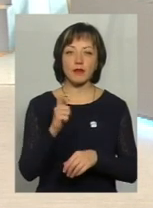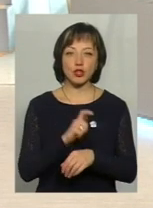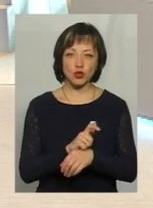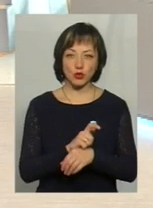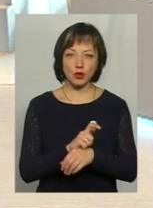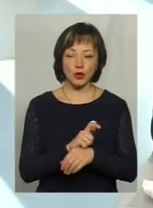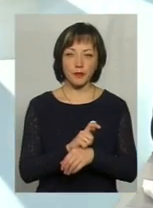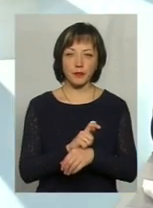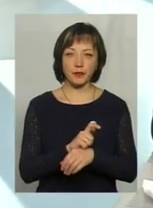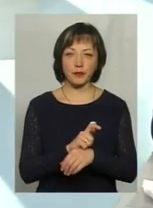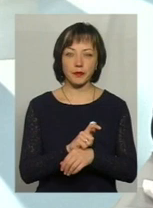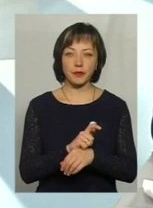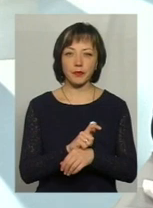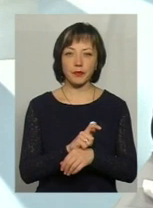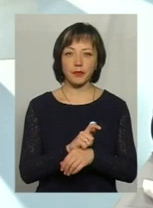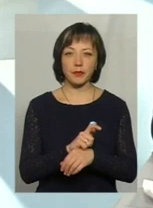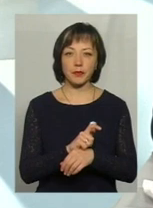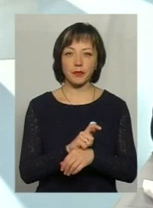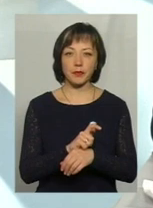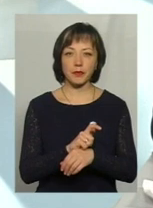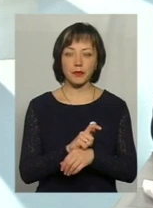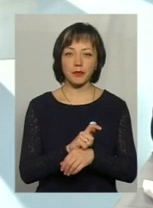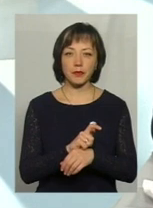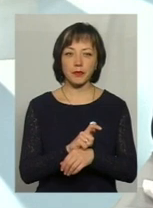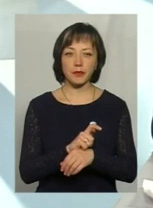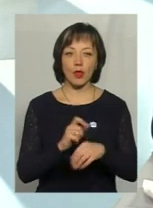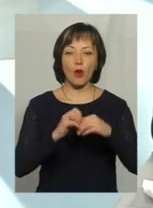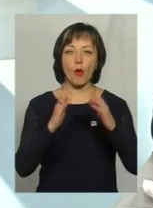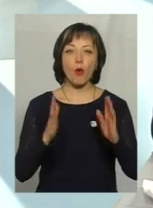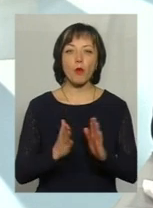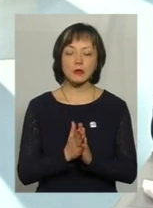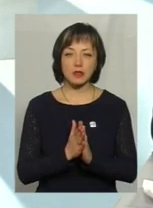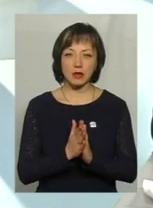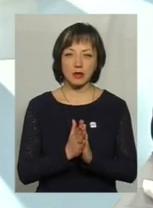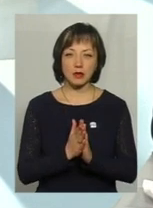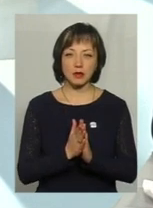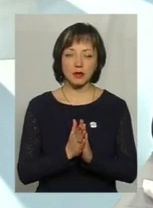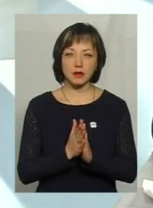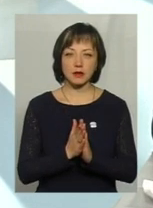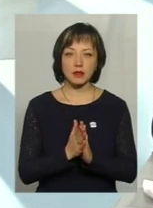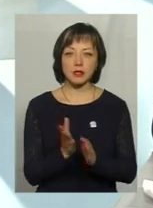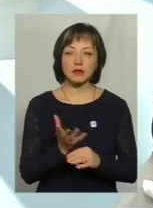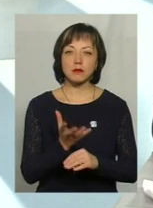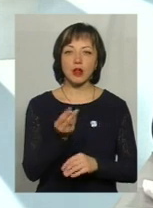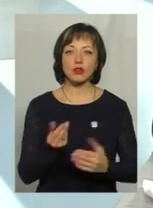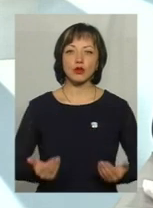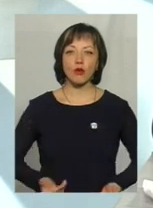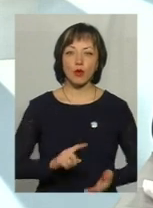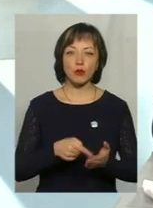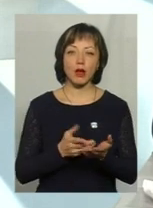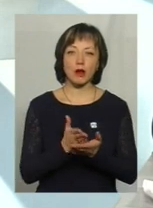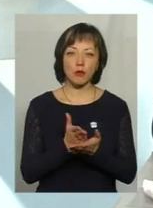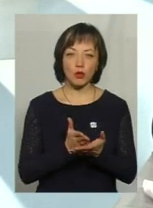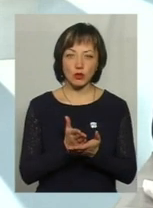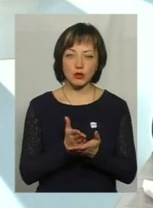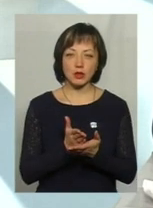визначений обсяг сплати за житлово-кумунальні послуг, які